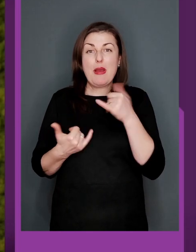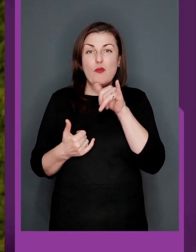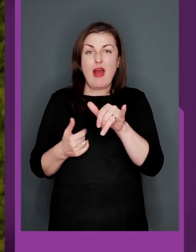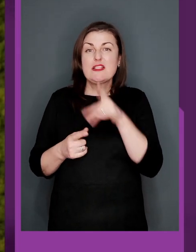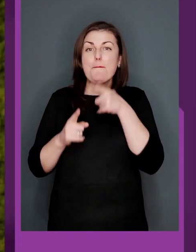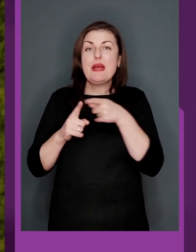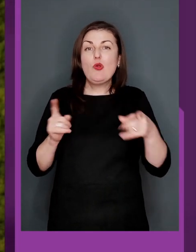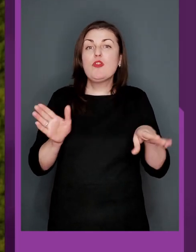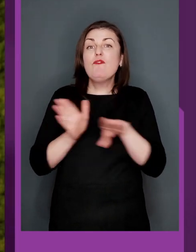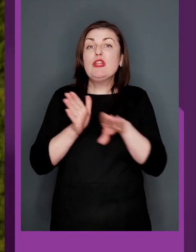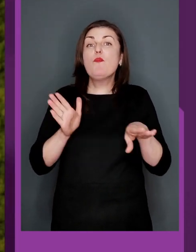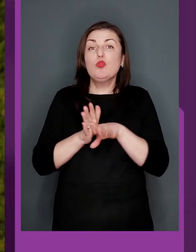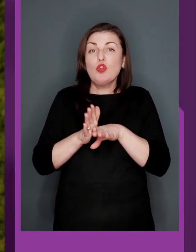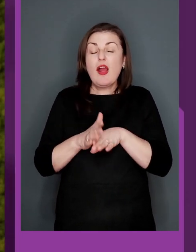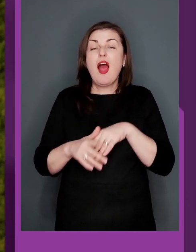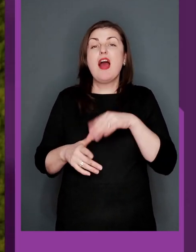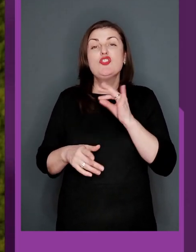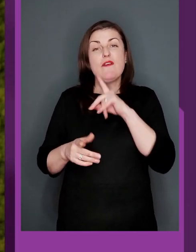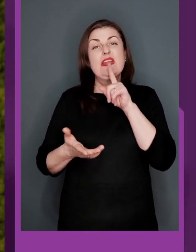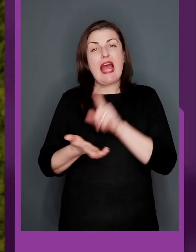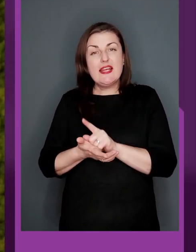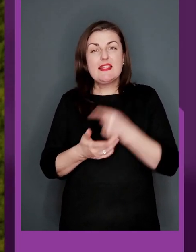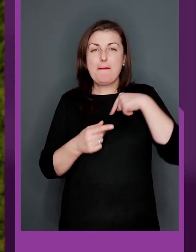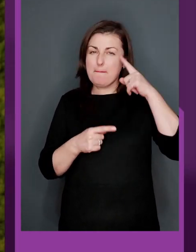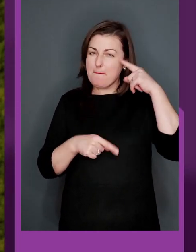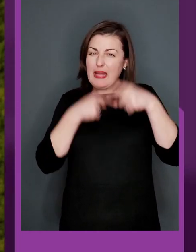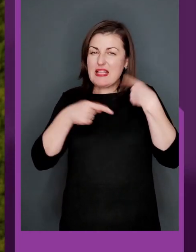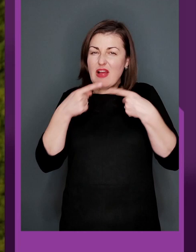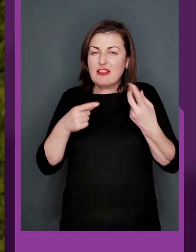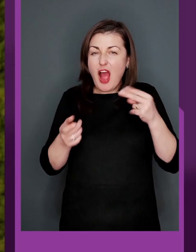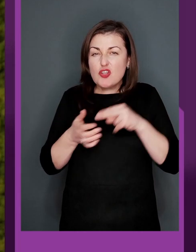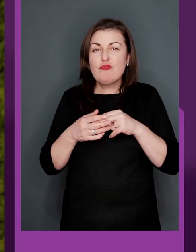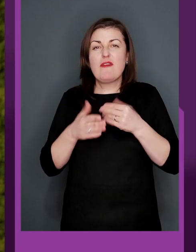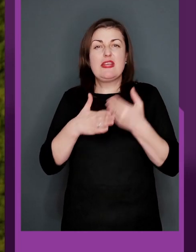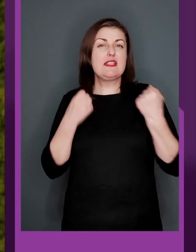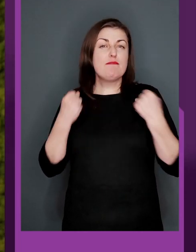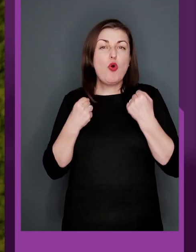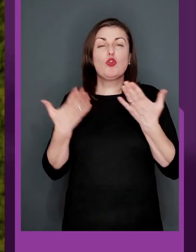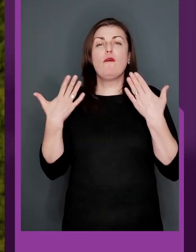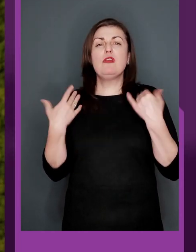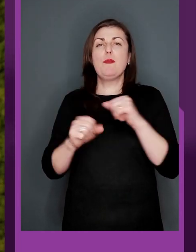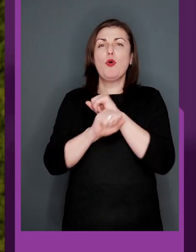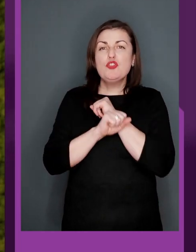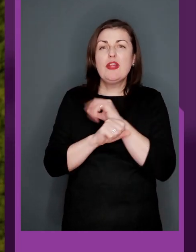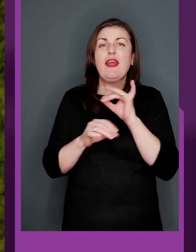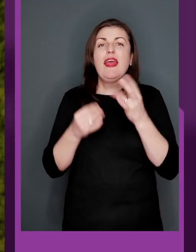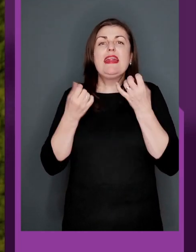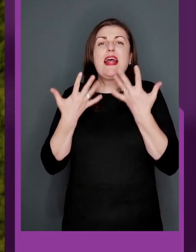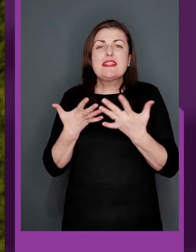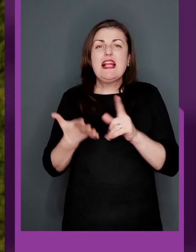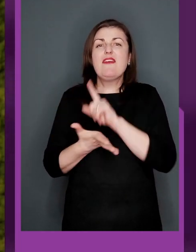період відпусток. Чи вдається все ж перезавантажитись так трохи від спорту, відпочити, ну і